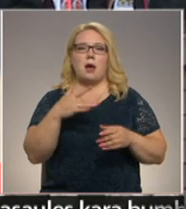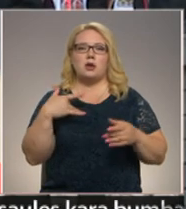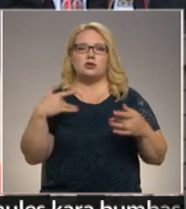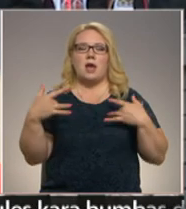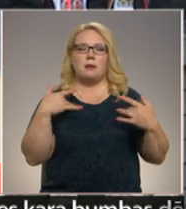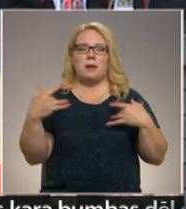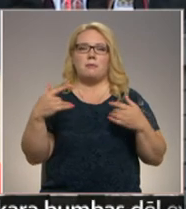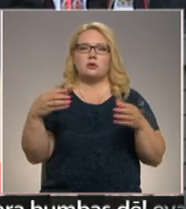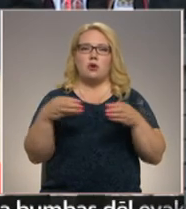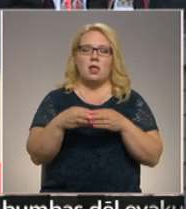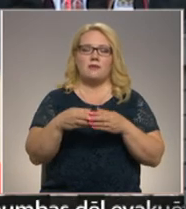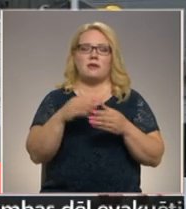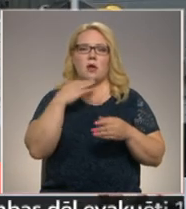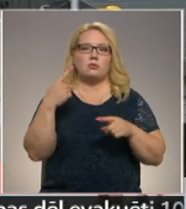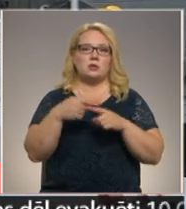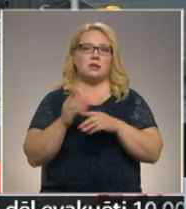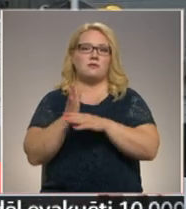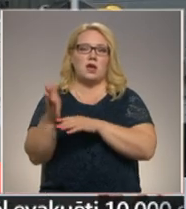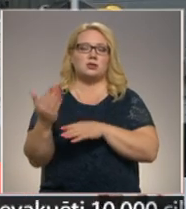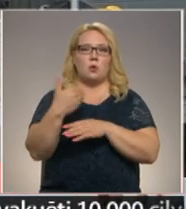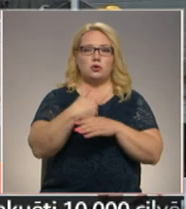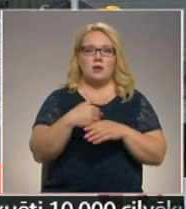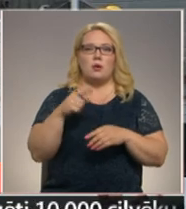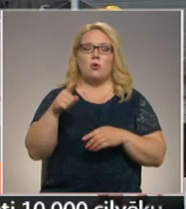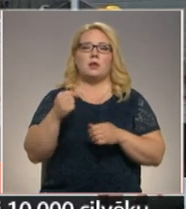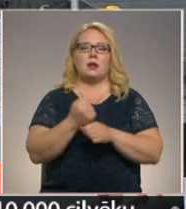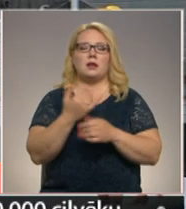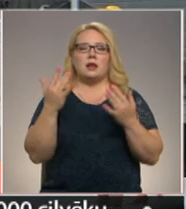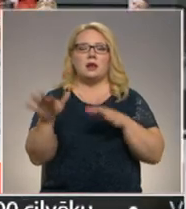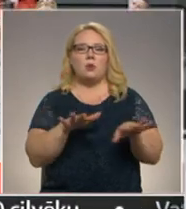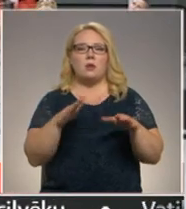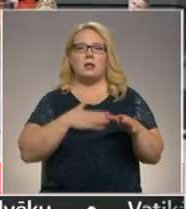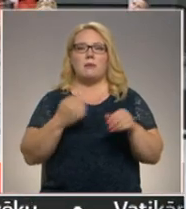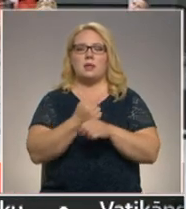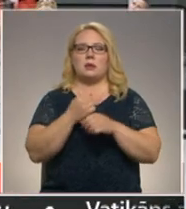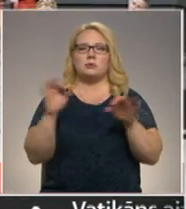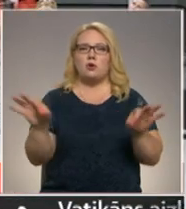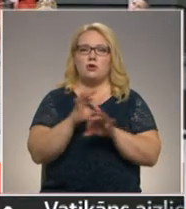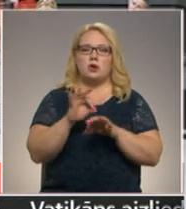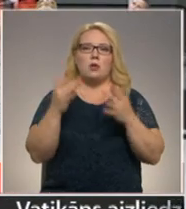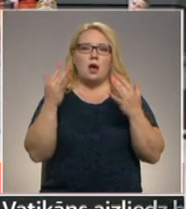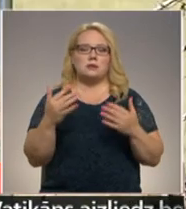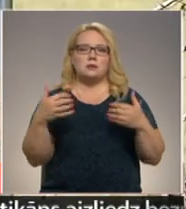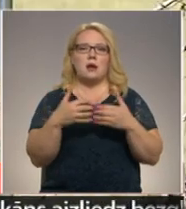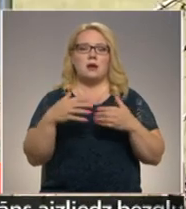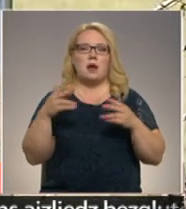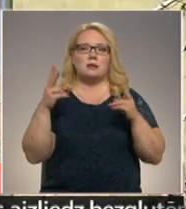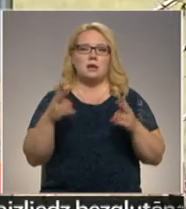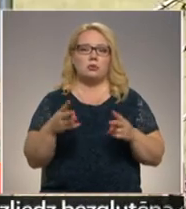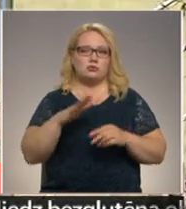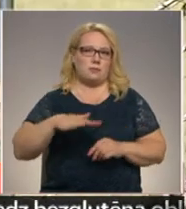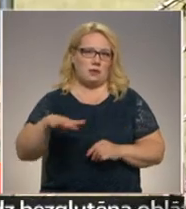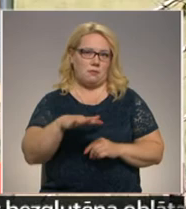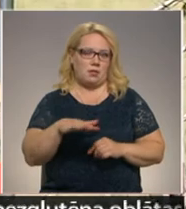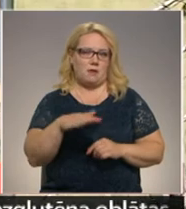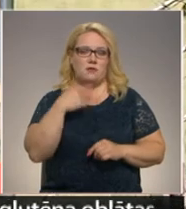vairāk kārti viesojušies viens pie otra. Rīkoti labdarības koncerti un akcijas karā cietušajām ģimenēm. Kad tu esi tur, tad